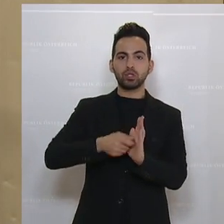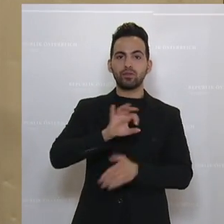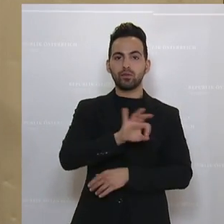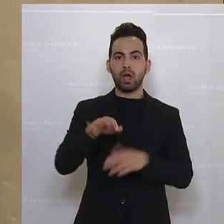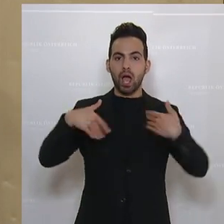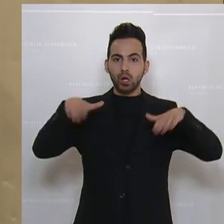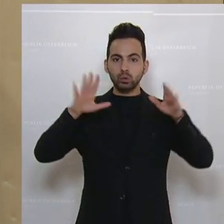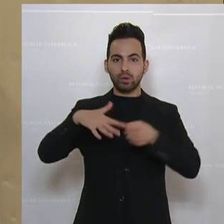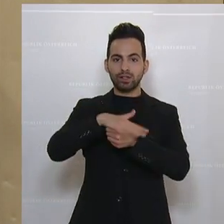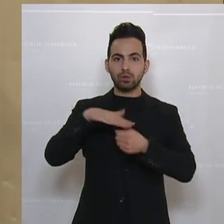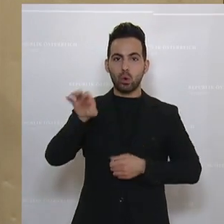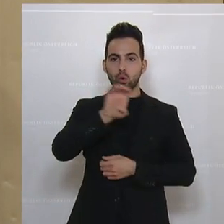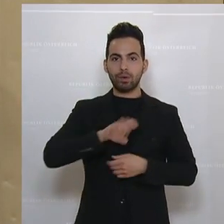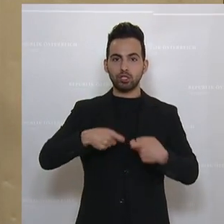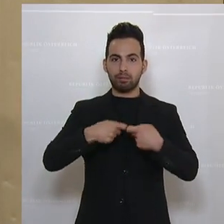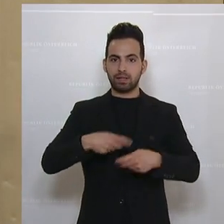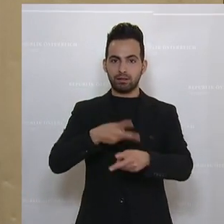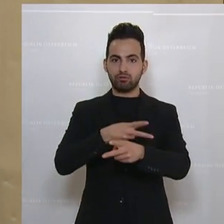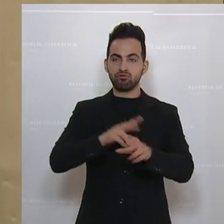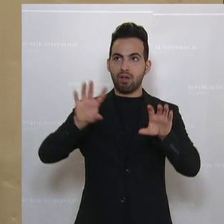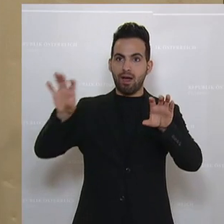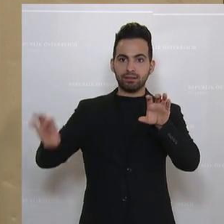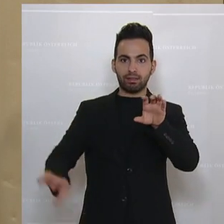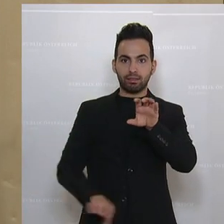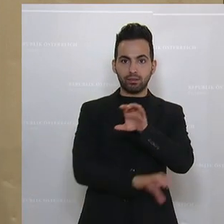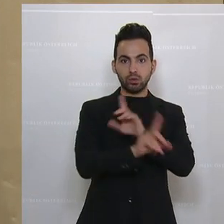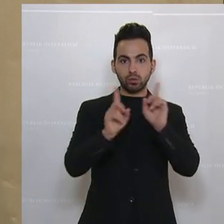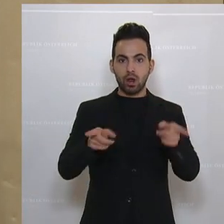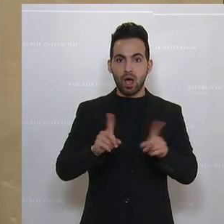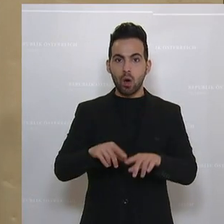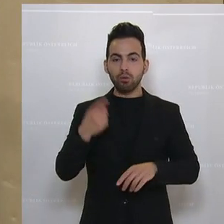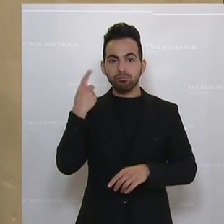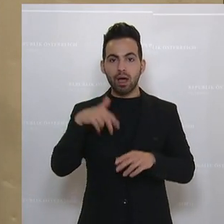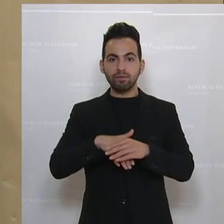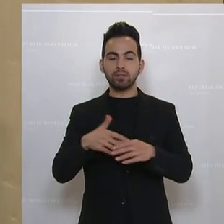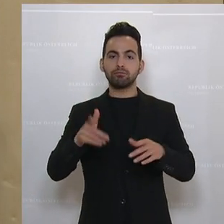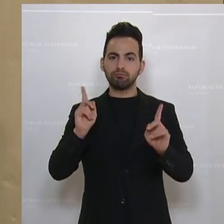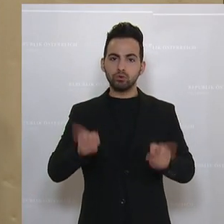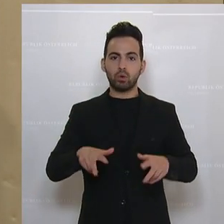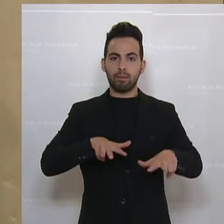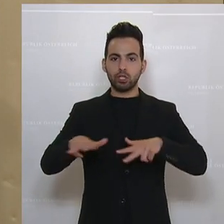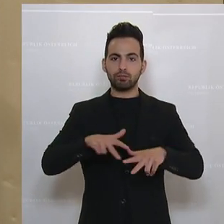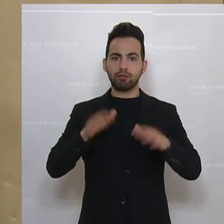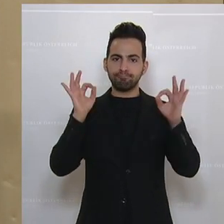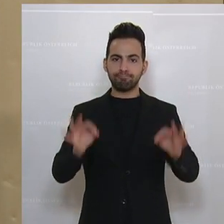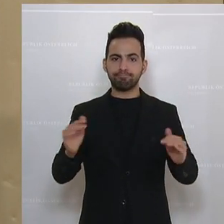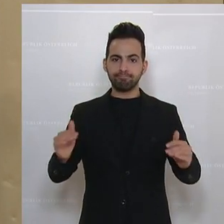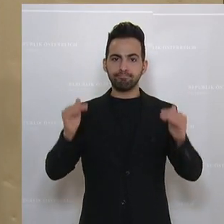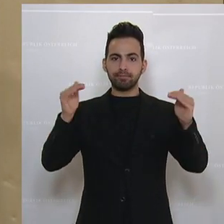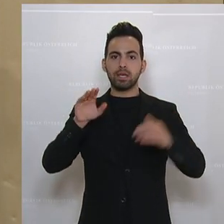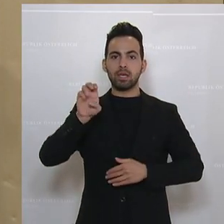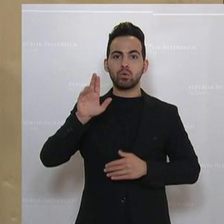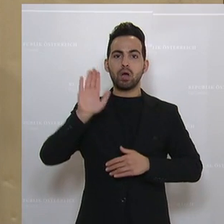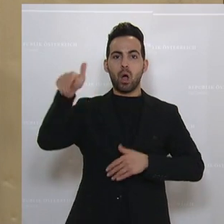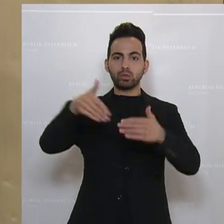Asylwesen innerhalb der europäischen Mitgliedstaaten und sie fordern ein funktionierendes Management an den EU